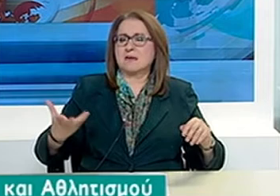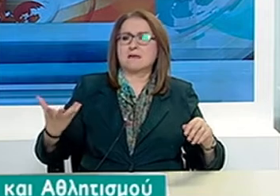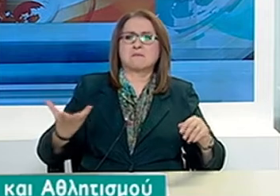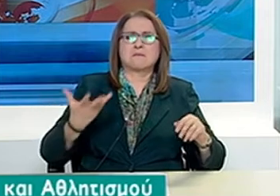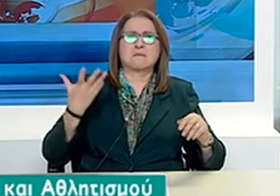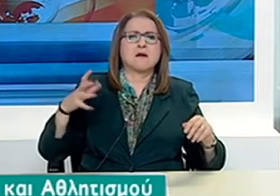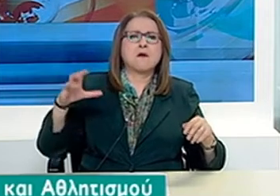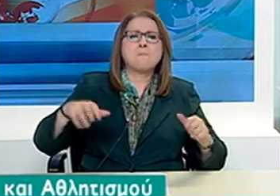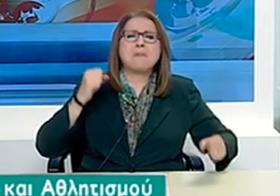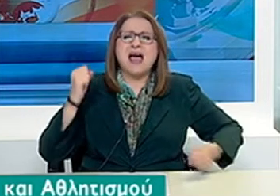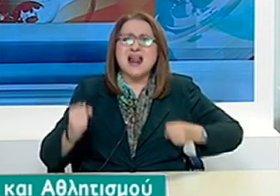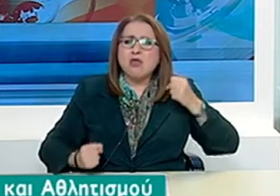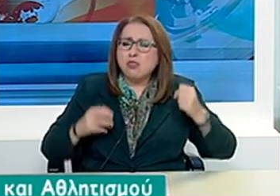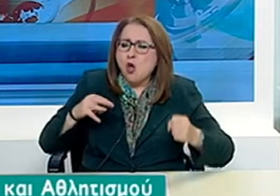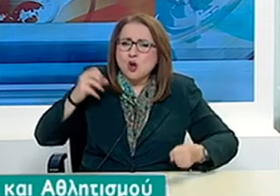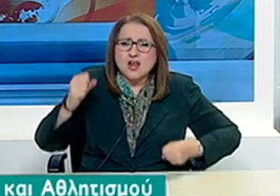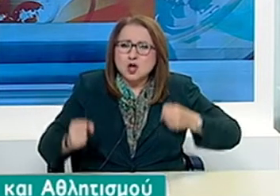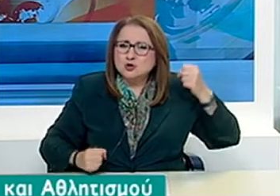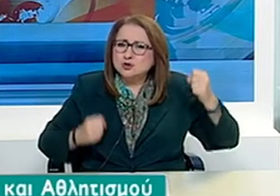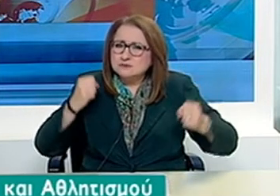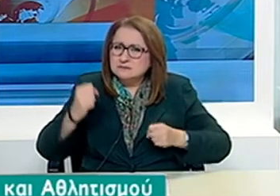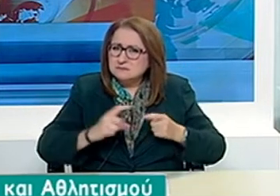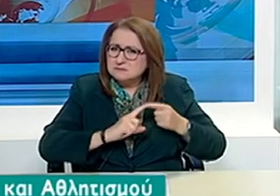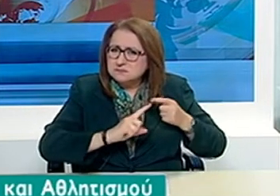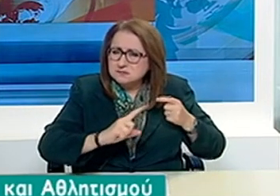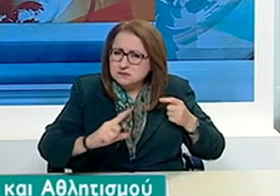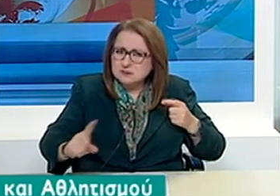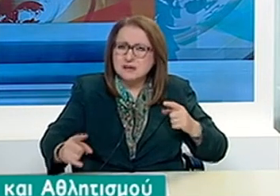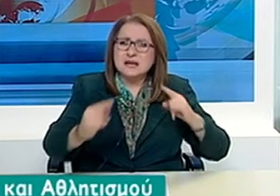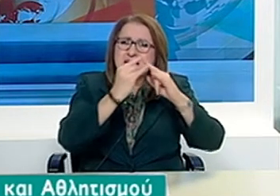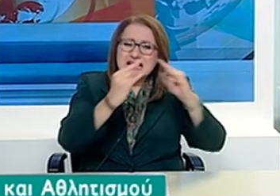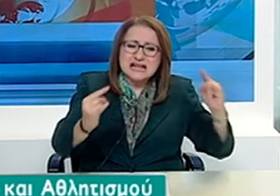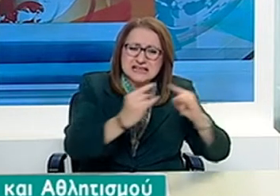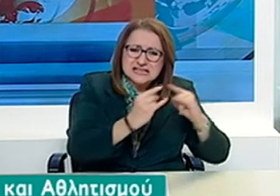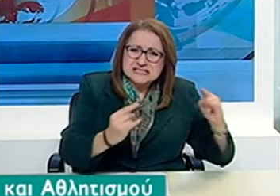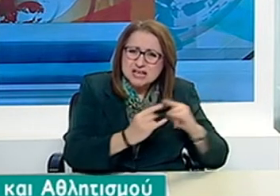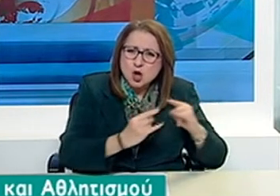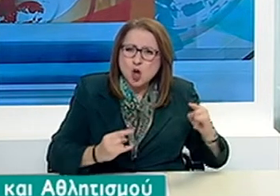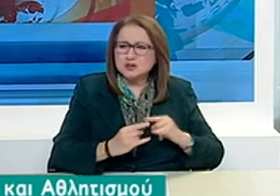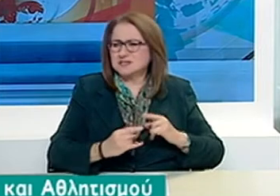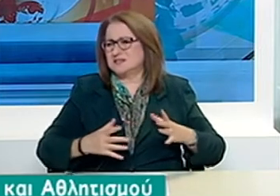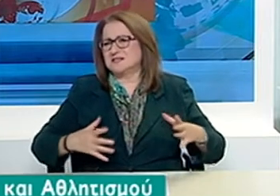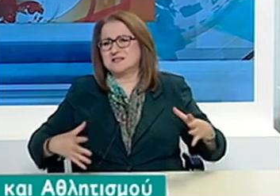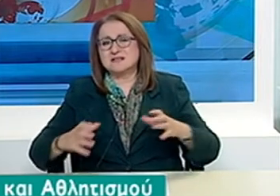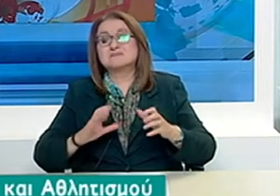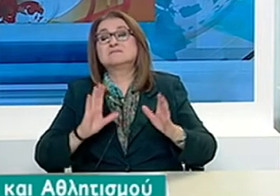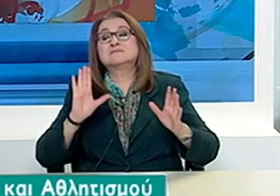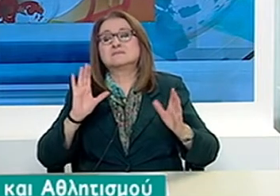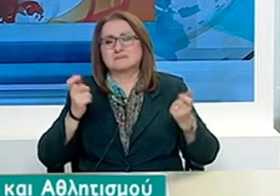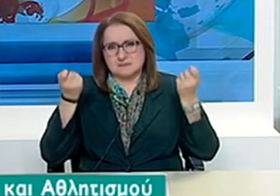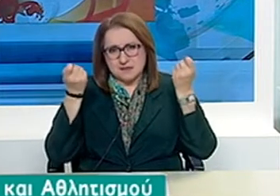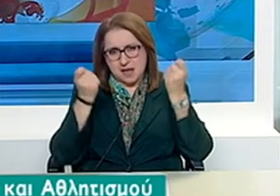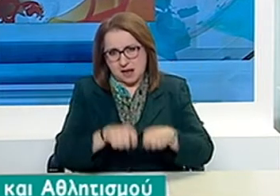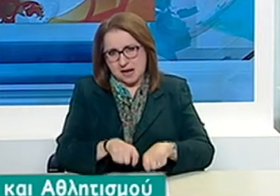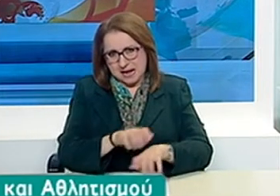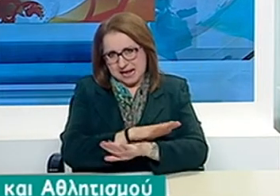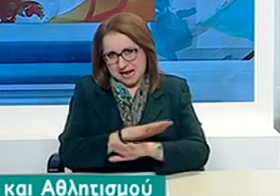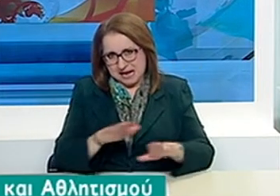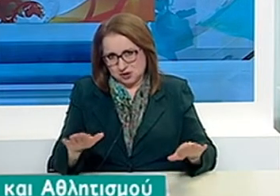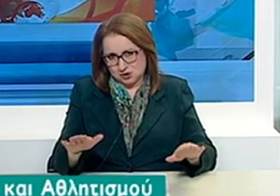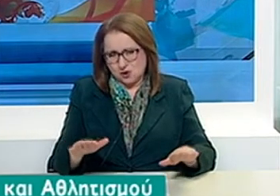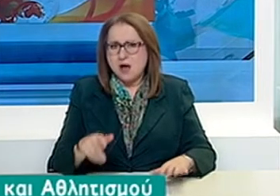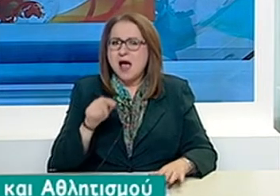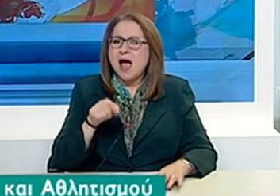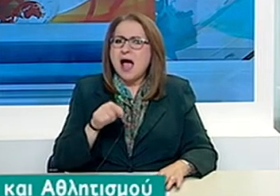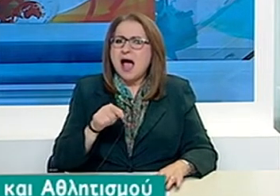μαραθωνίους, μαζικό αθλητισμό, ούτε για τη λειτουργία camp και κατασχυνώσεων. Αγαπητοί συμπολίτες μου, ο αεραστεχνικός